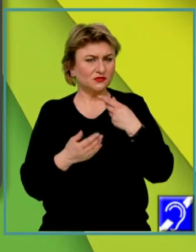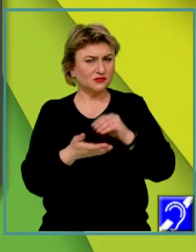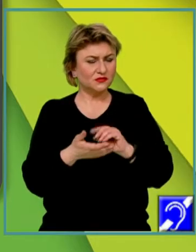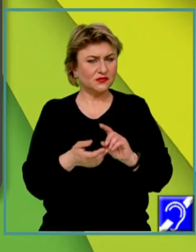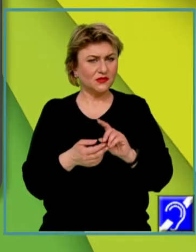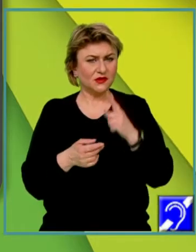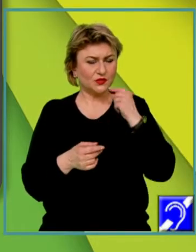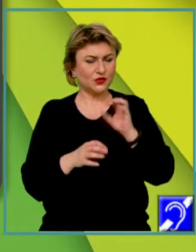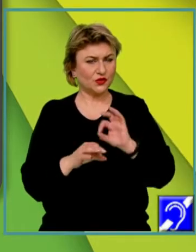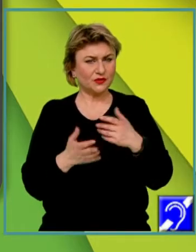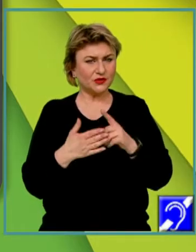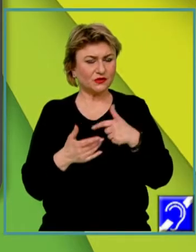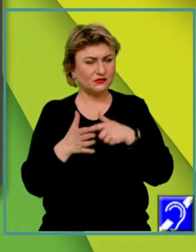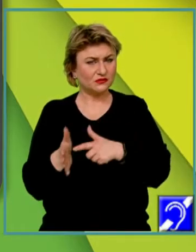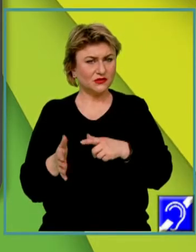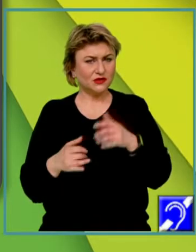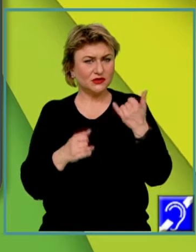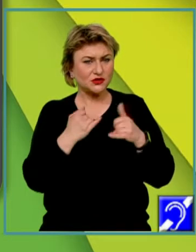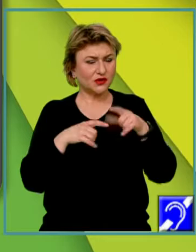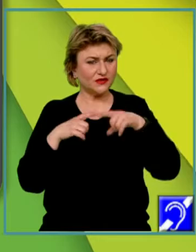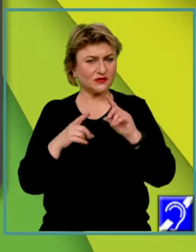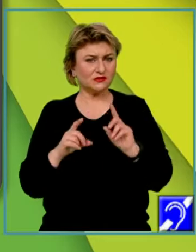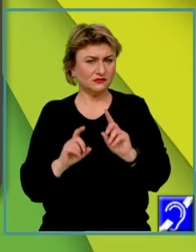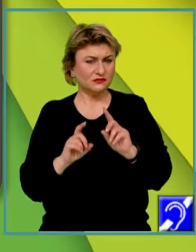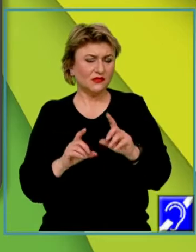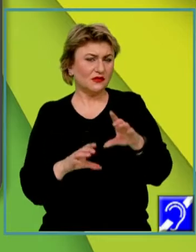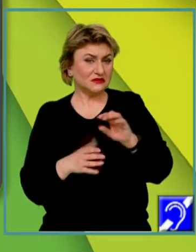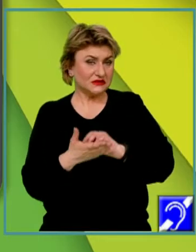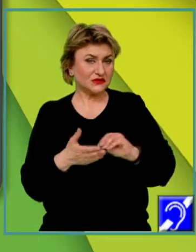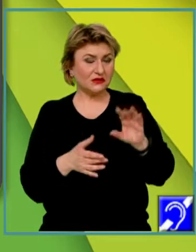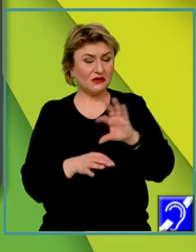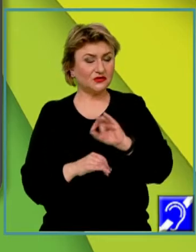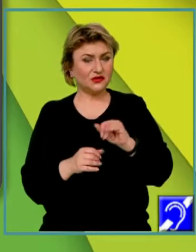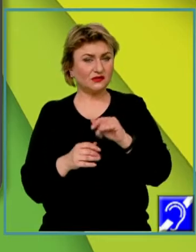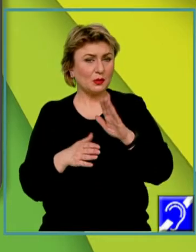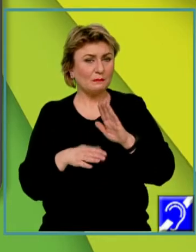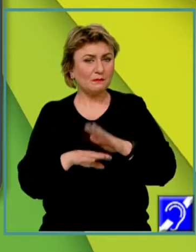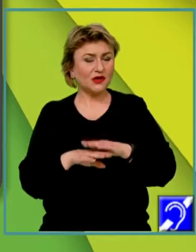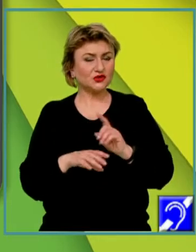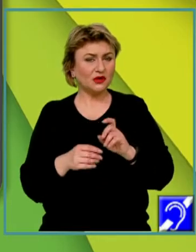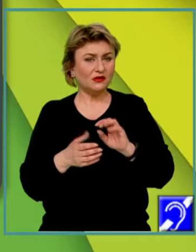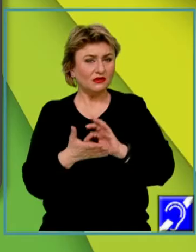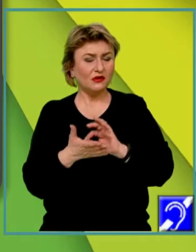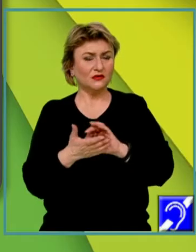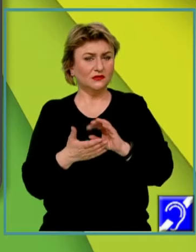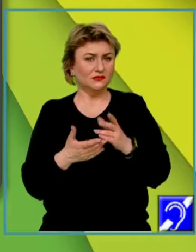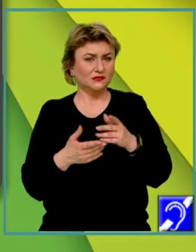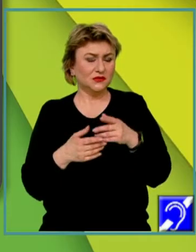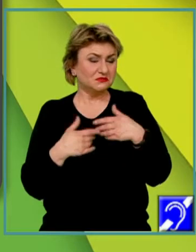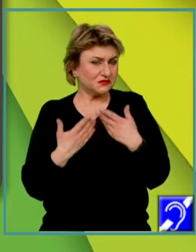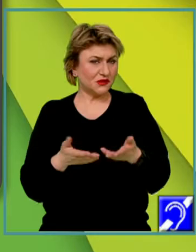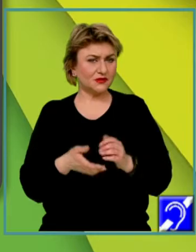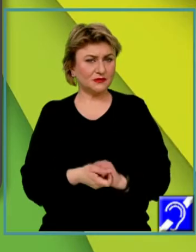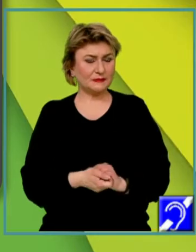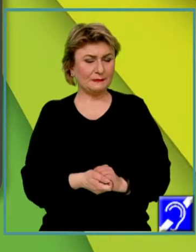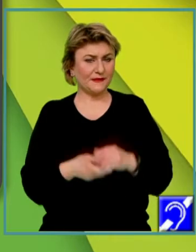răspuns corect, deoarece reprezintă istoria vieții scrise de către altcineva pe baza datelor și informațiilor disponibile. Iată